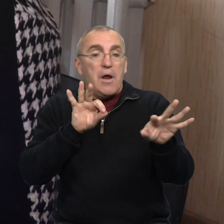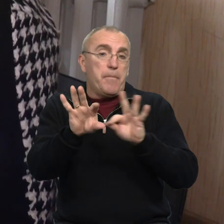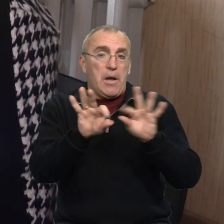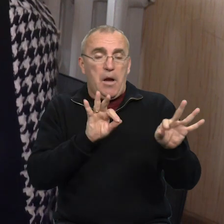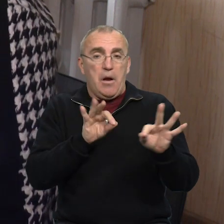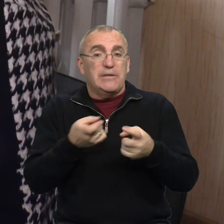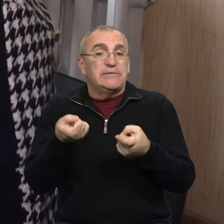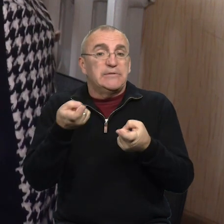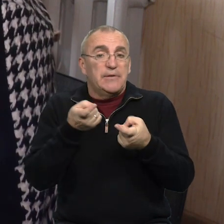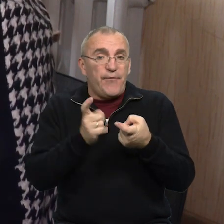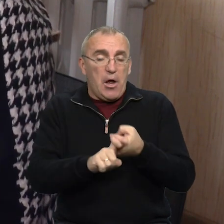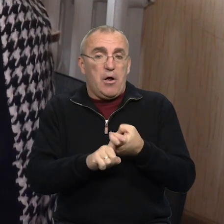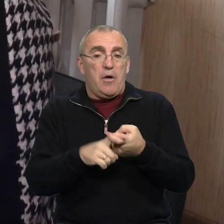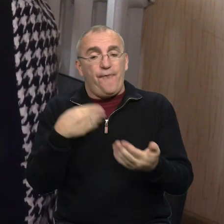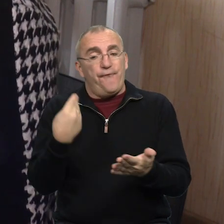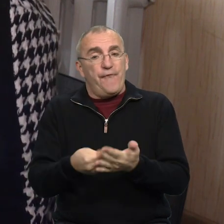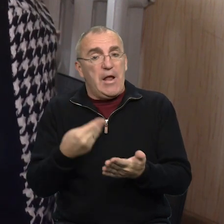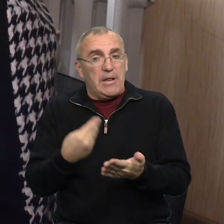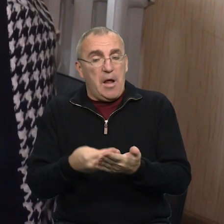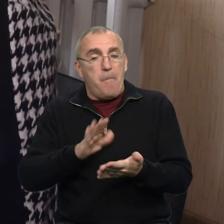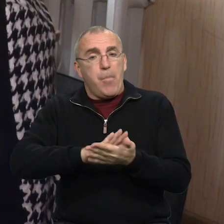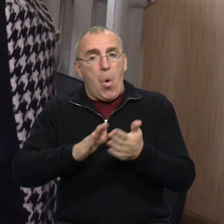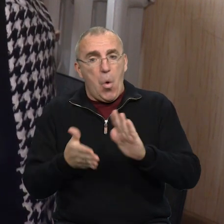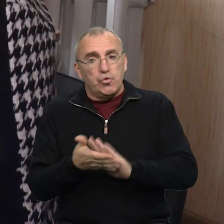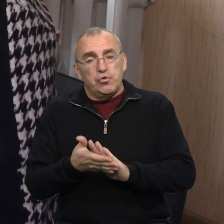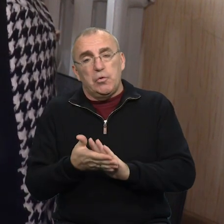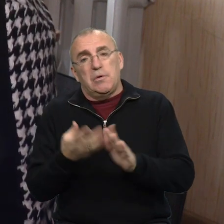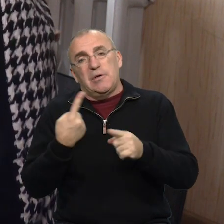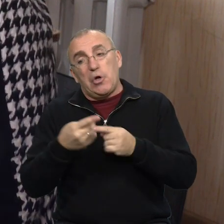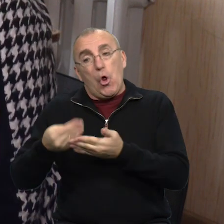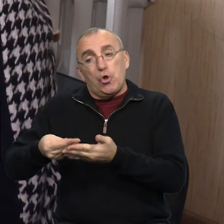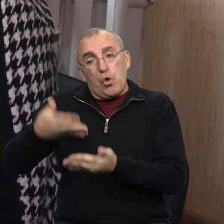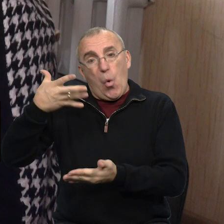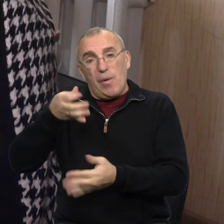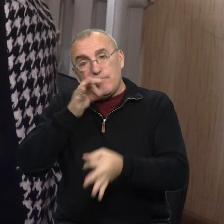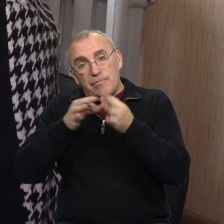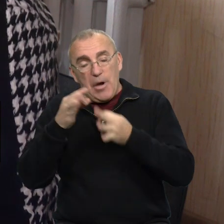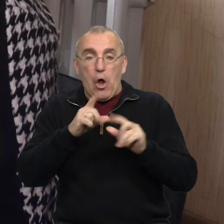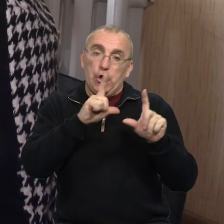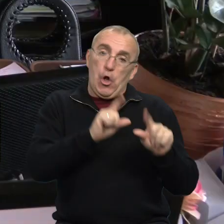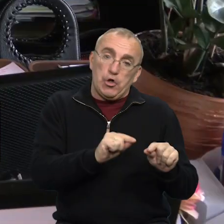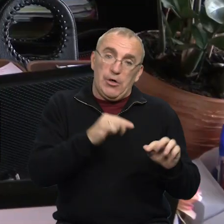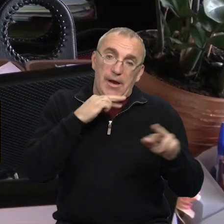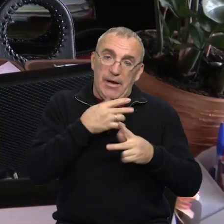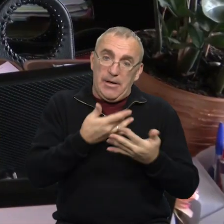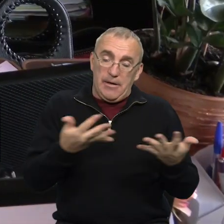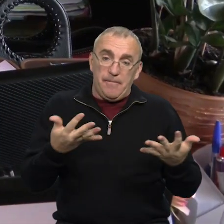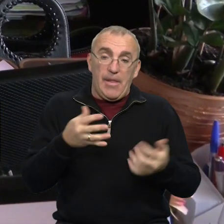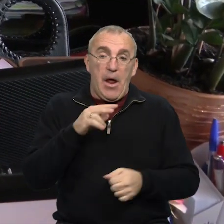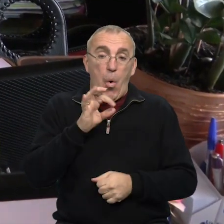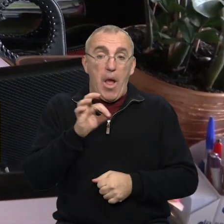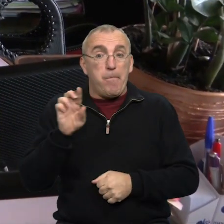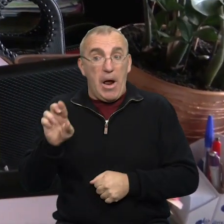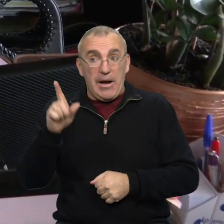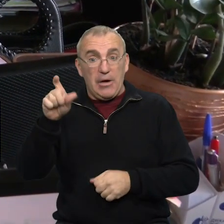вибрати, в зв'язку з фінансовим положенням, чи дорожчі ліки, чи дешевші. Сімейна лікарка